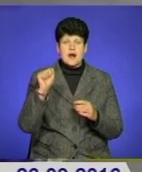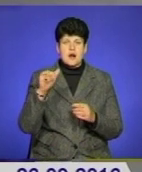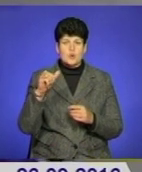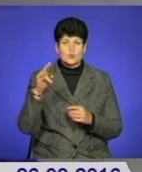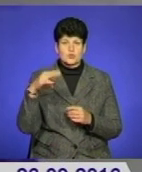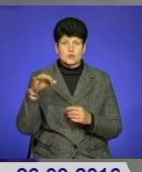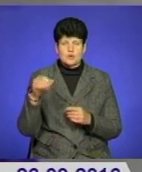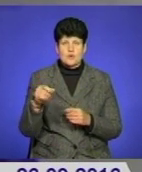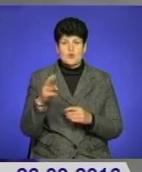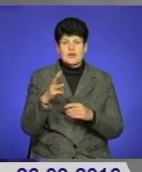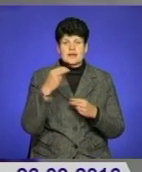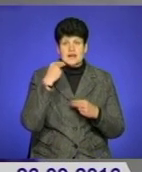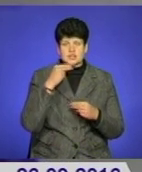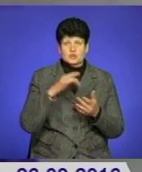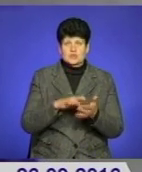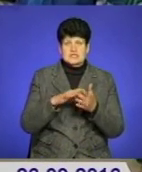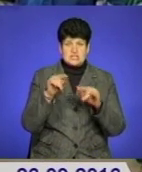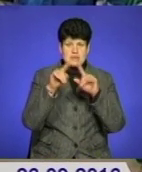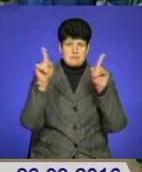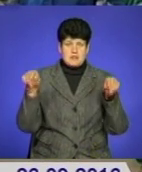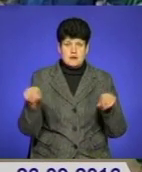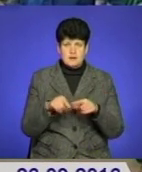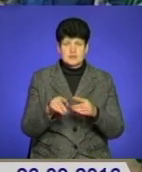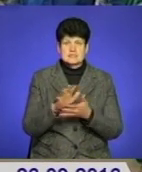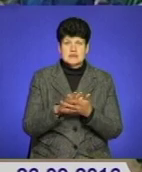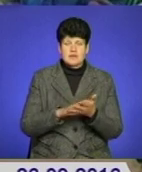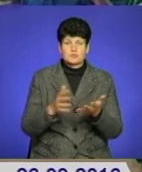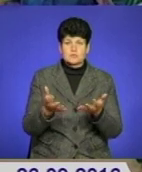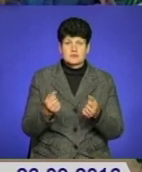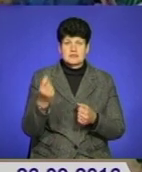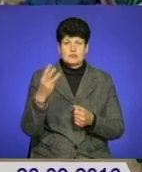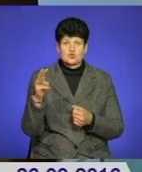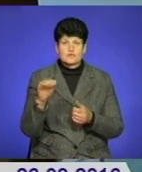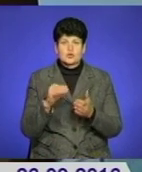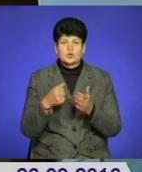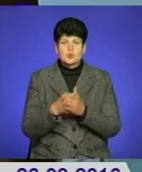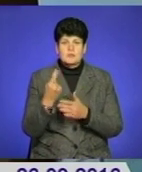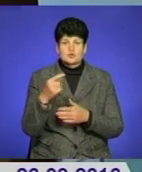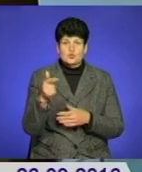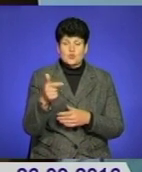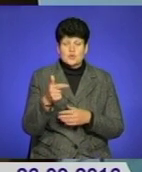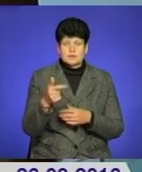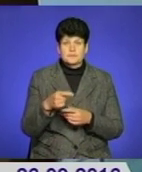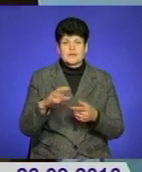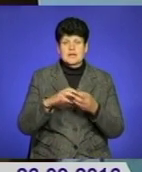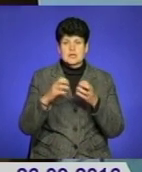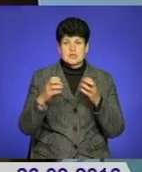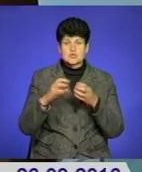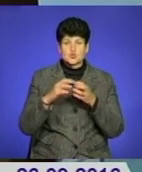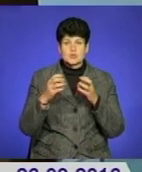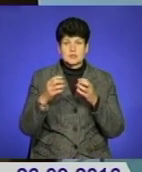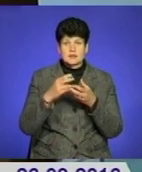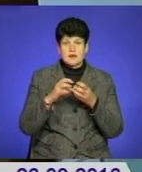і кращий туристичний плакат. Заявки прийматимуть з 3 жовтня до 1 грудня. Результати оголосять до Дня Святого